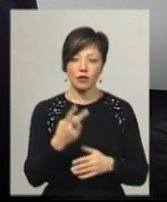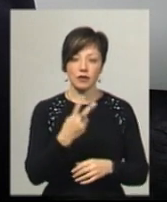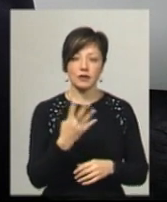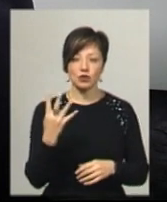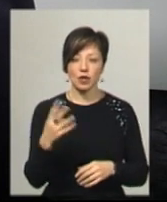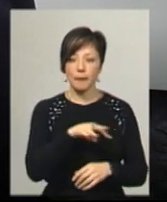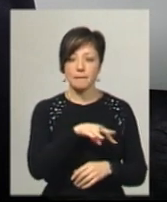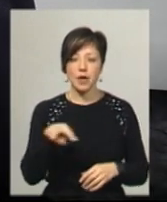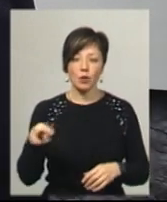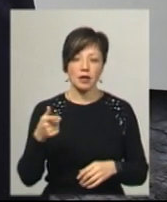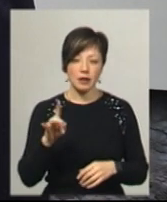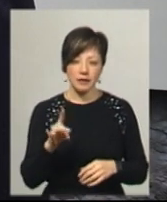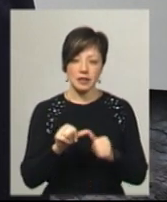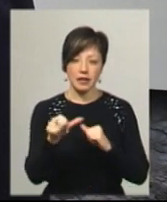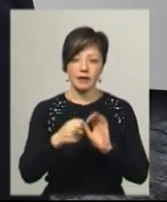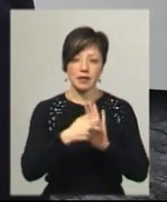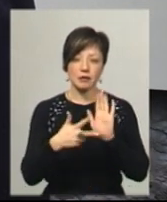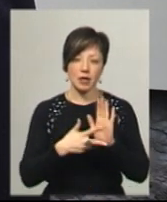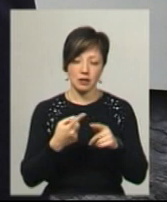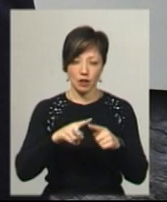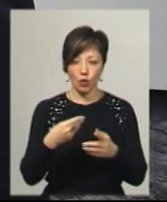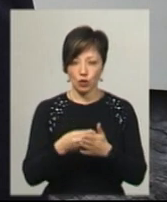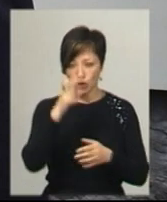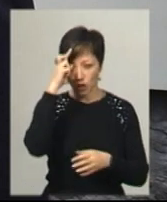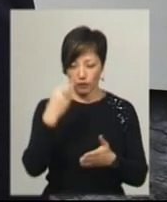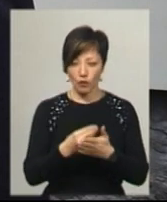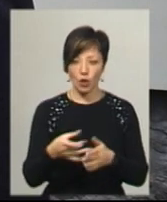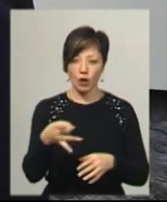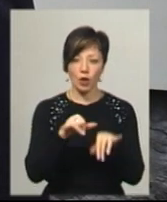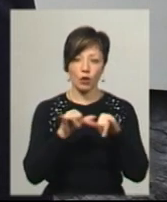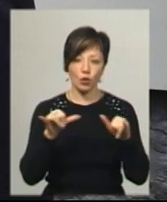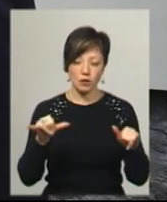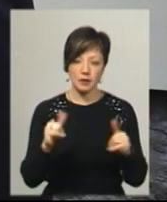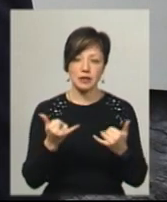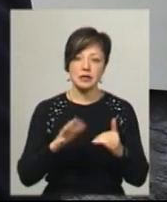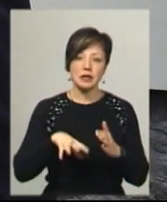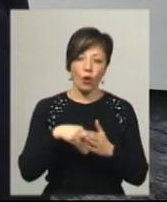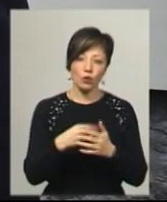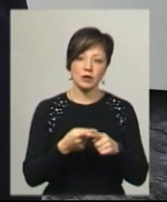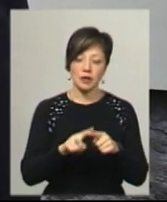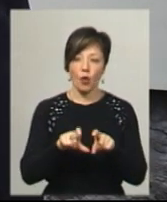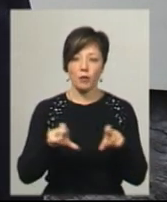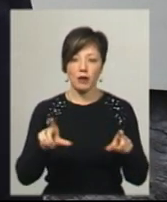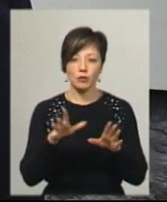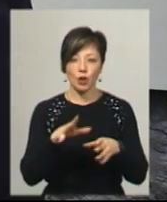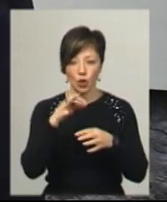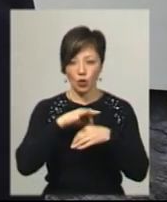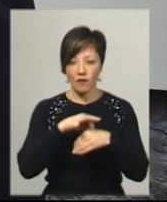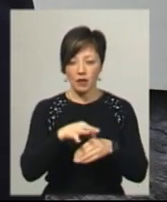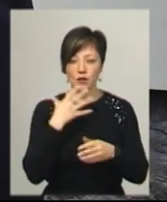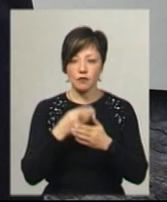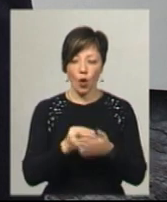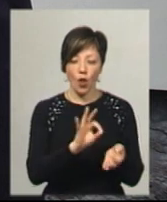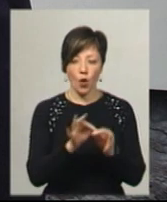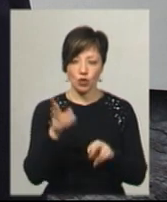мільйона гривень, з них 18 – це кошти Державного фонду регіонального розвитку. За рахунок цього, цей об'єкт буде доведений до свого